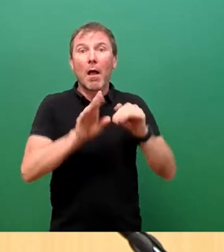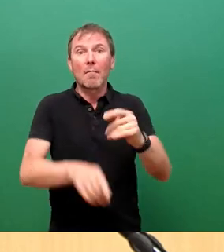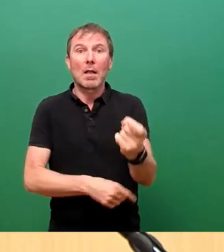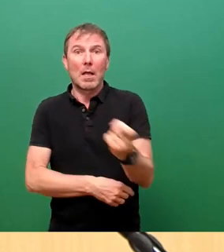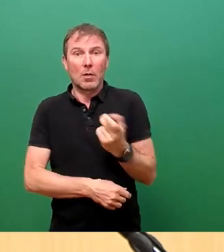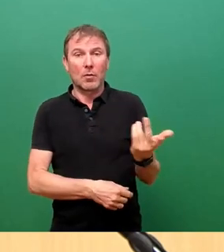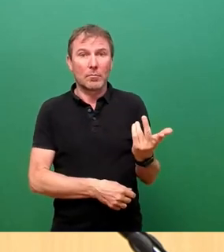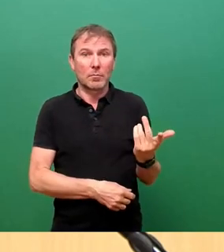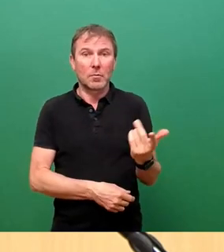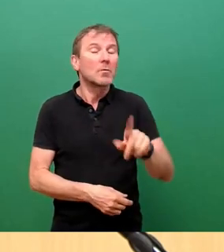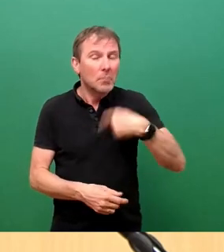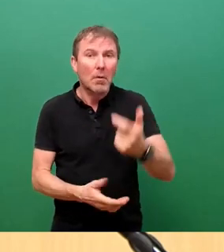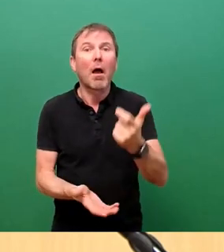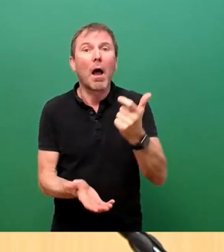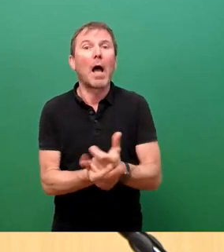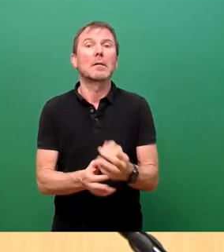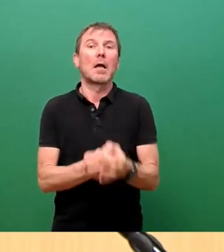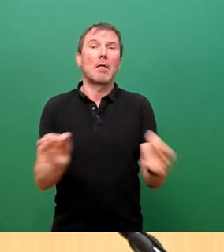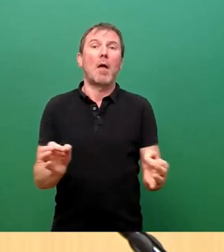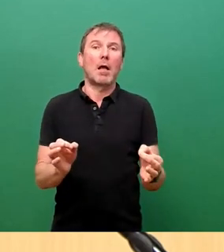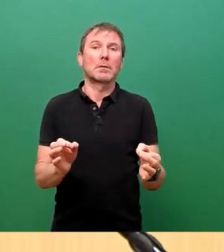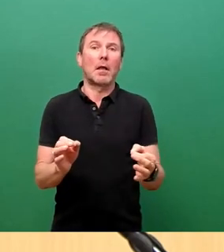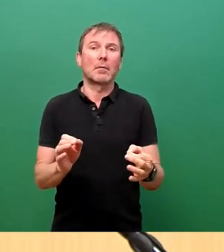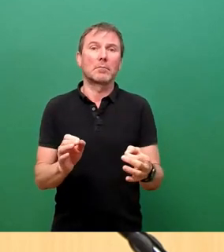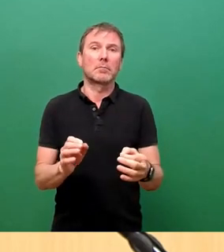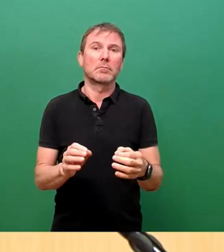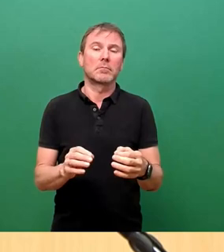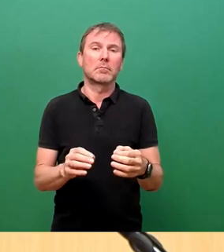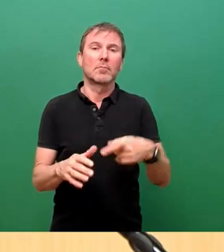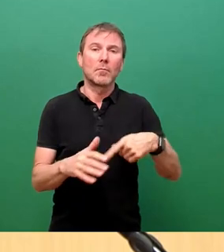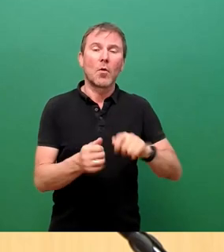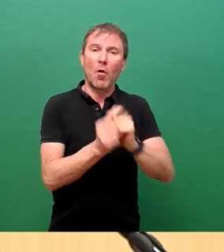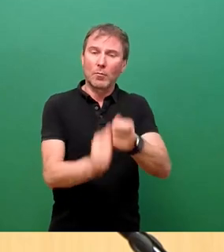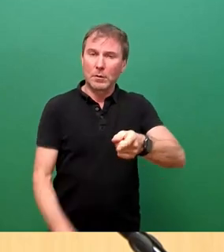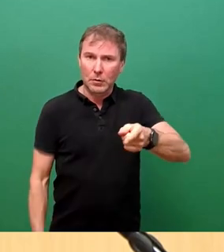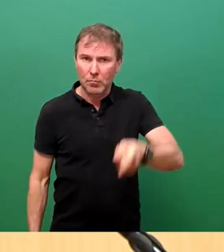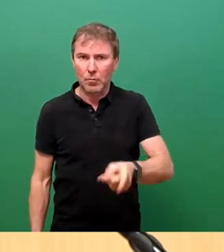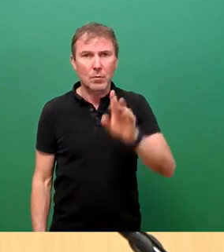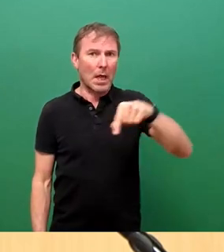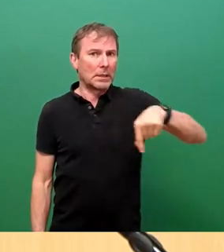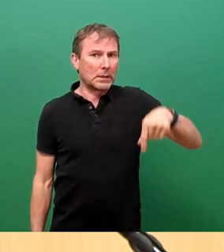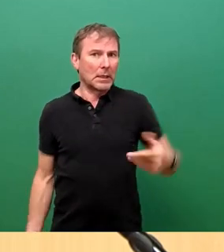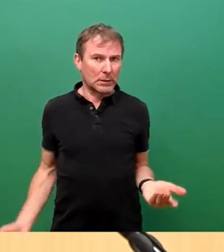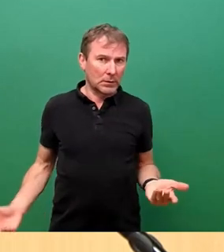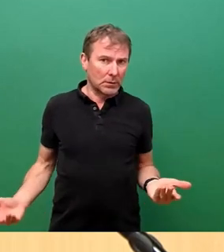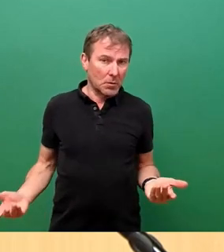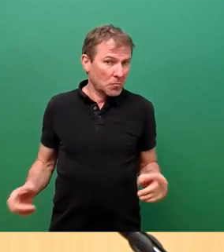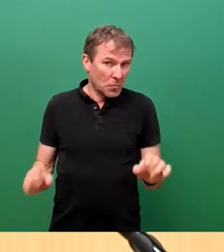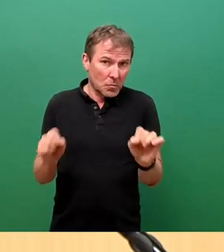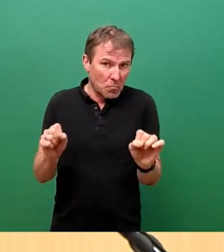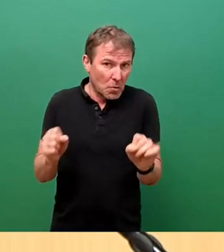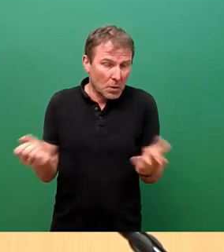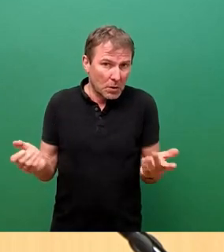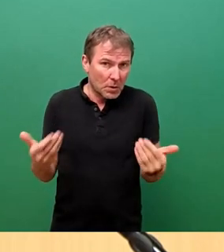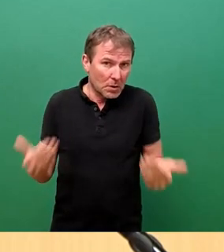zu härteren Maßnahmen greifen müssen als gegenwärtig. Das heißt, es kann auch nicht ausgeschlossen